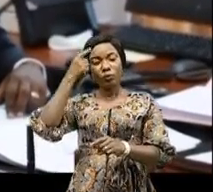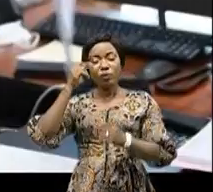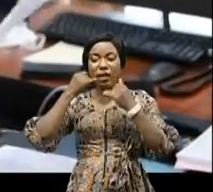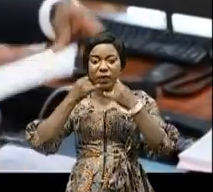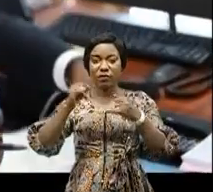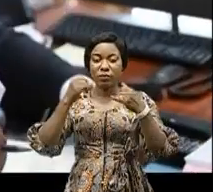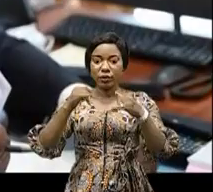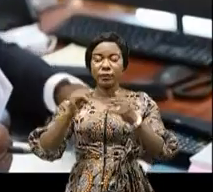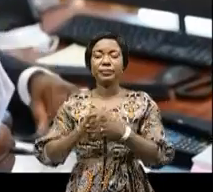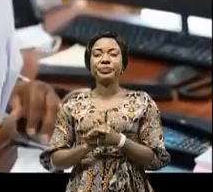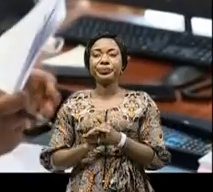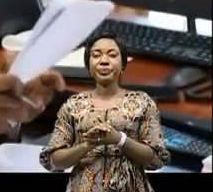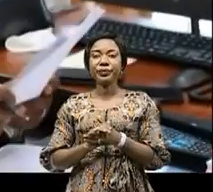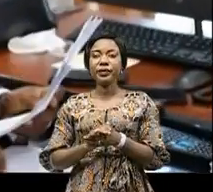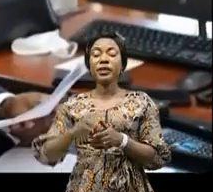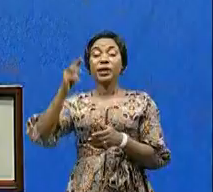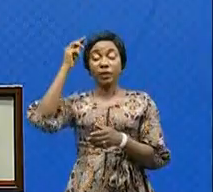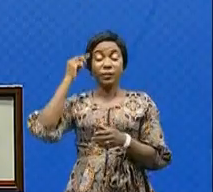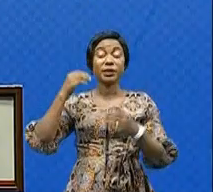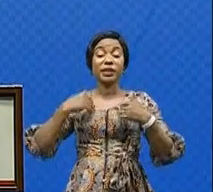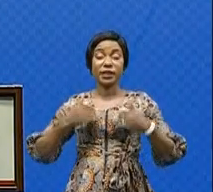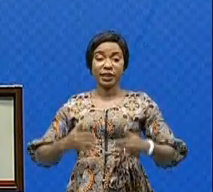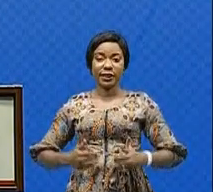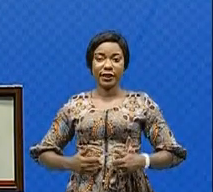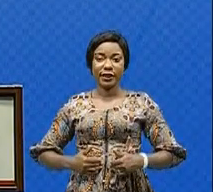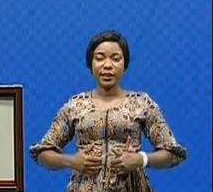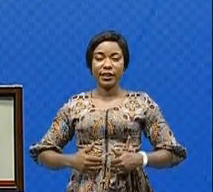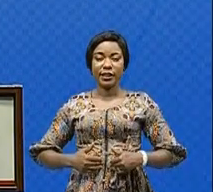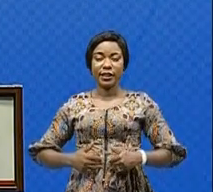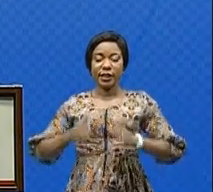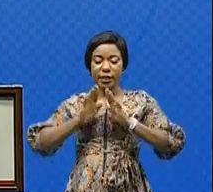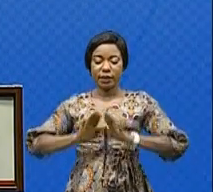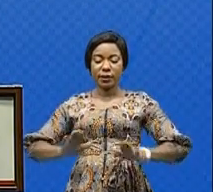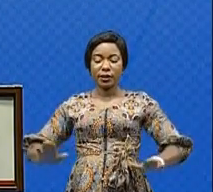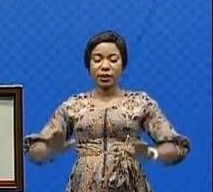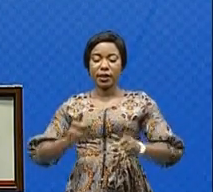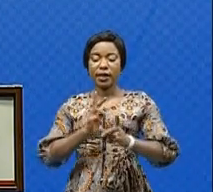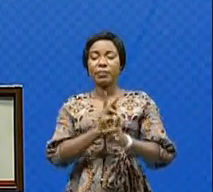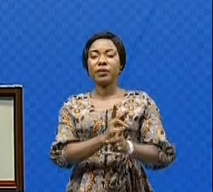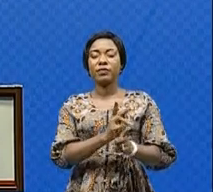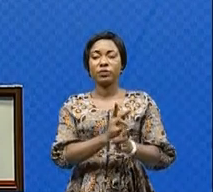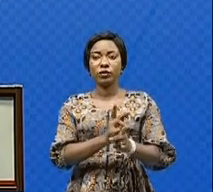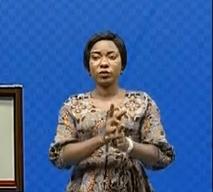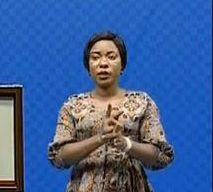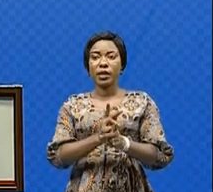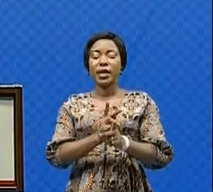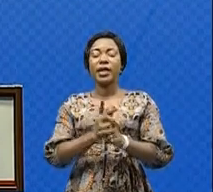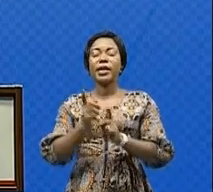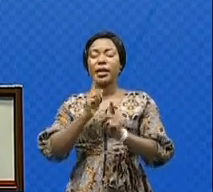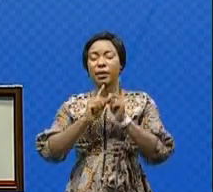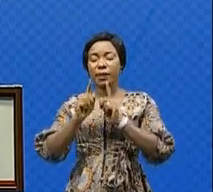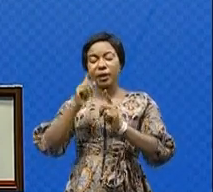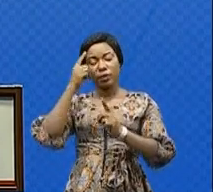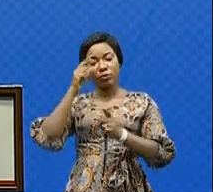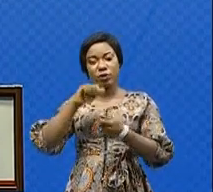'information, le ministre de la Santé, Hygiène et Prévention a fait le point de l'évolution de la situation